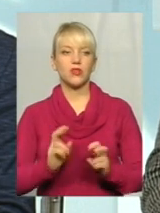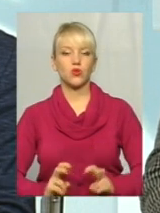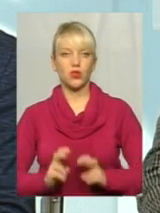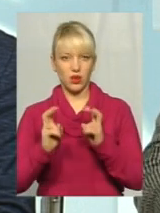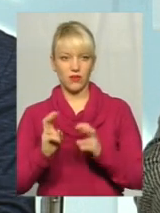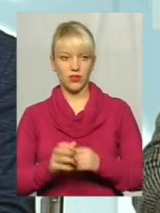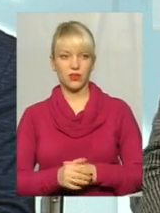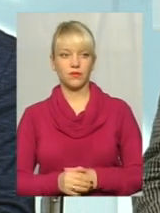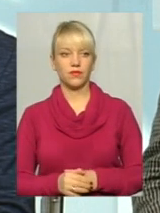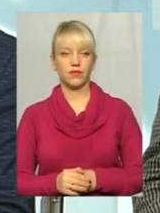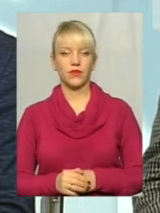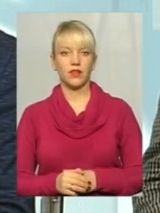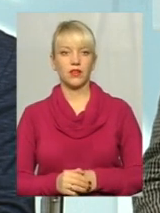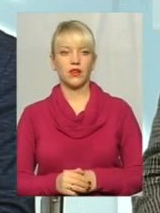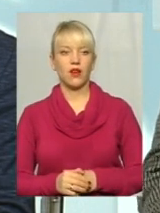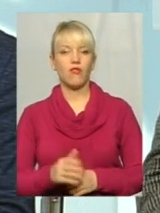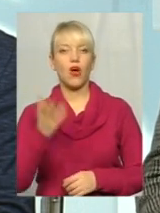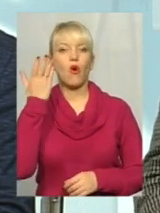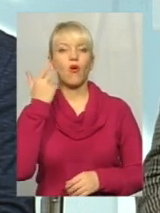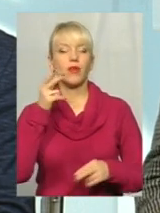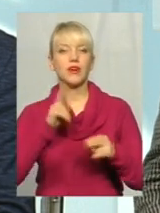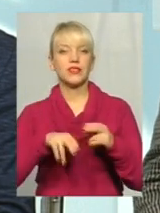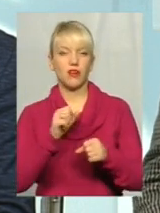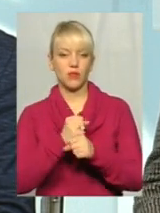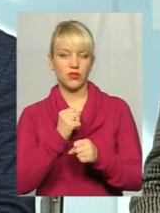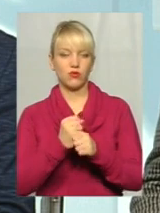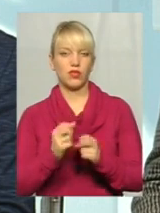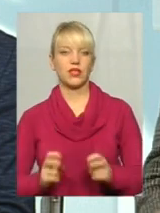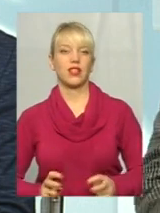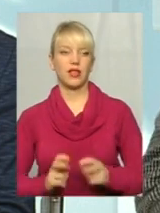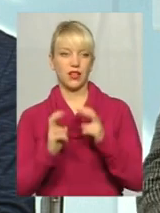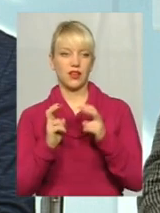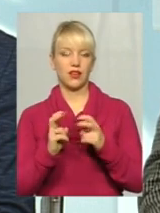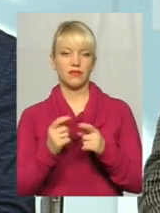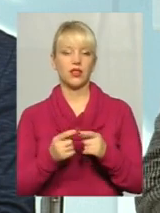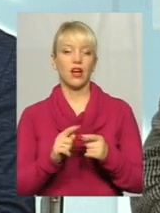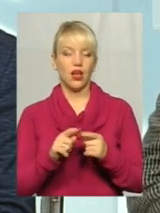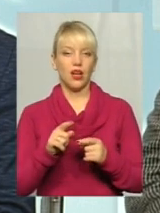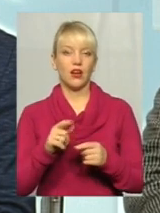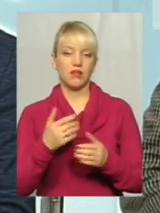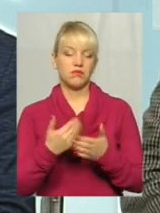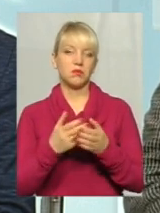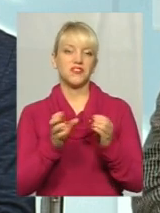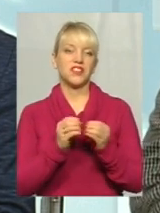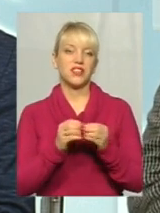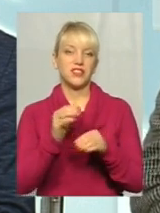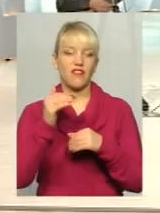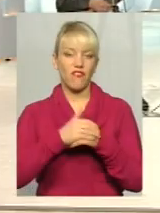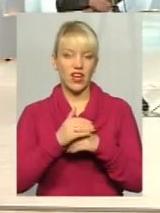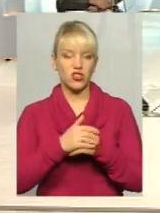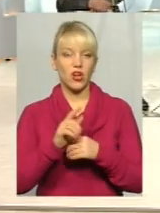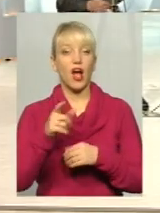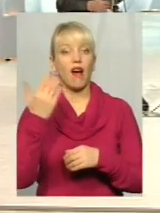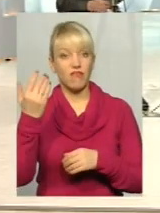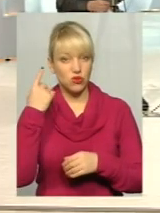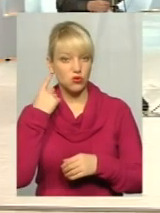коли не працює? От 10-дня вечора. Ви чули? Ні, ми не чули. Ну, якщо відбувається, так я тут. Скажіть, будь ласка,